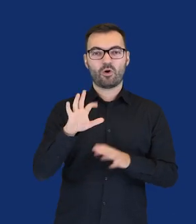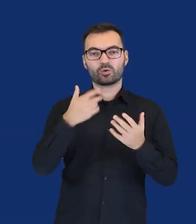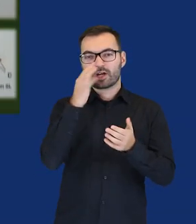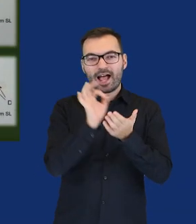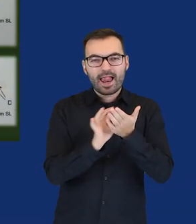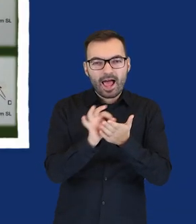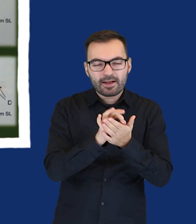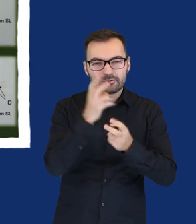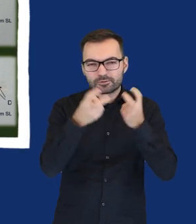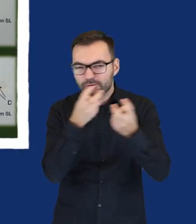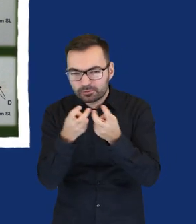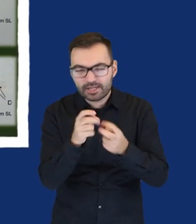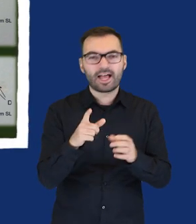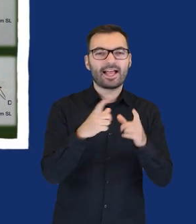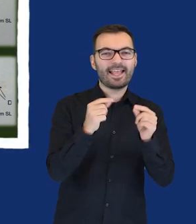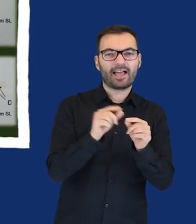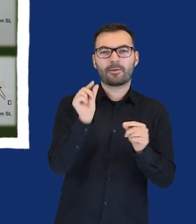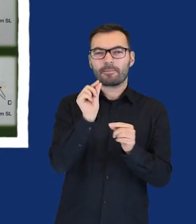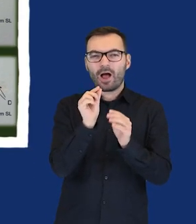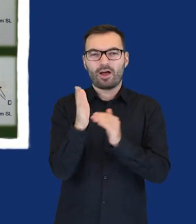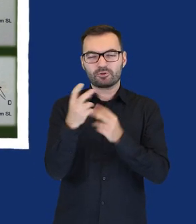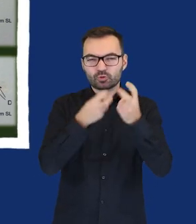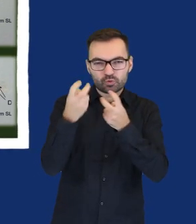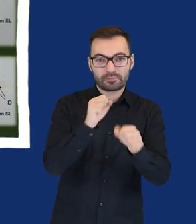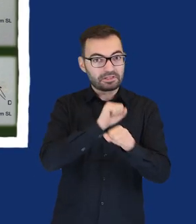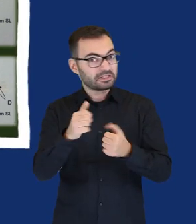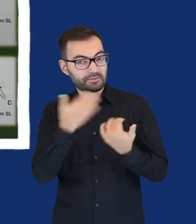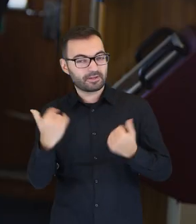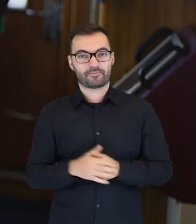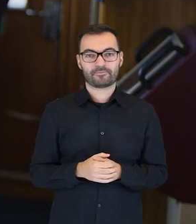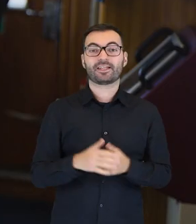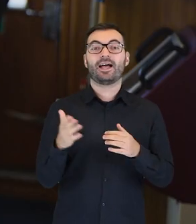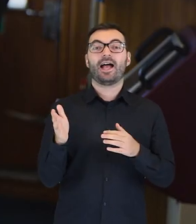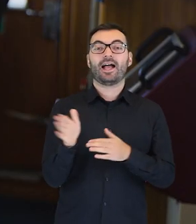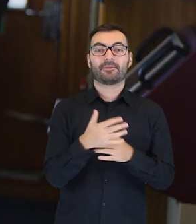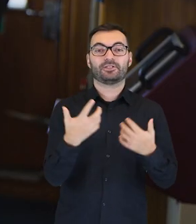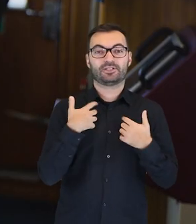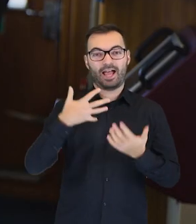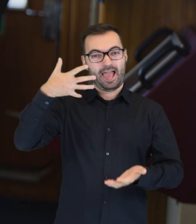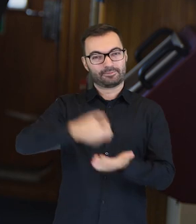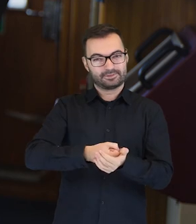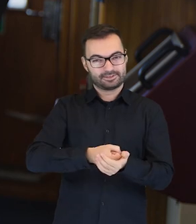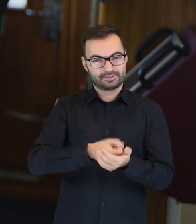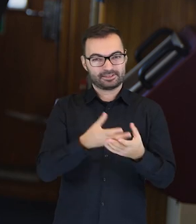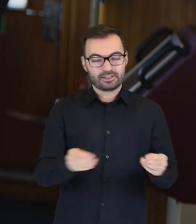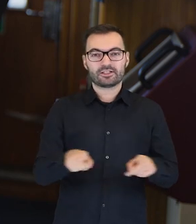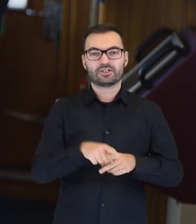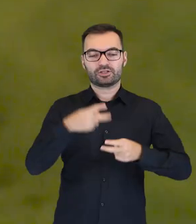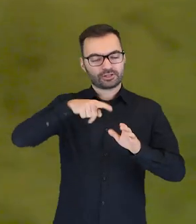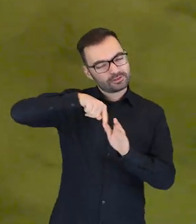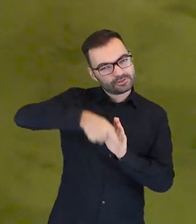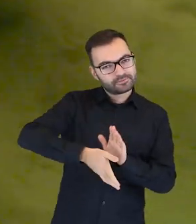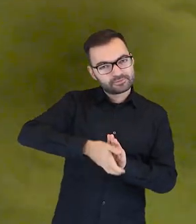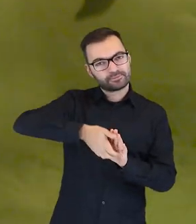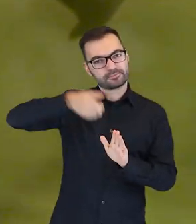ich ikry i larw, to znaczy ich jaj i małych młodych rybek. Ponieważ ryby żyją również na dnie, pobieramy próbki osadów,